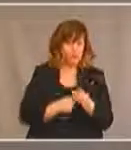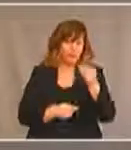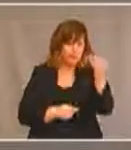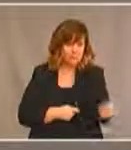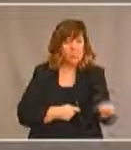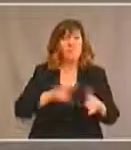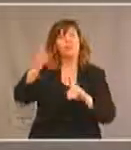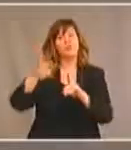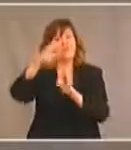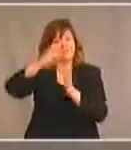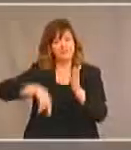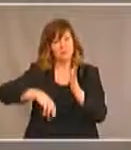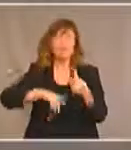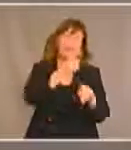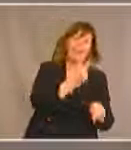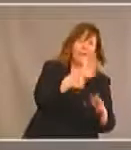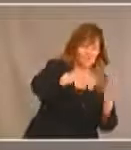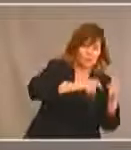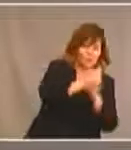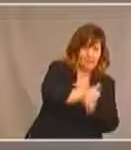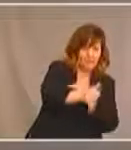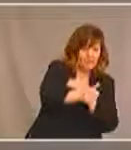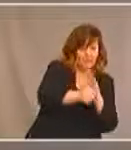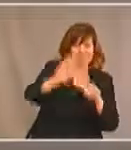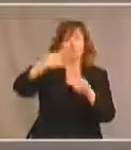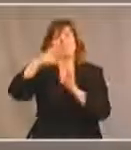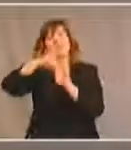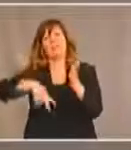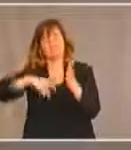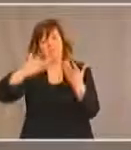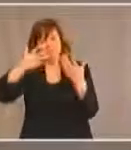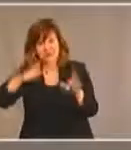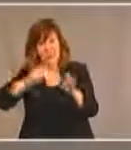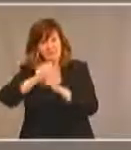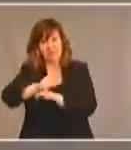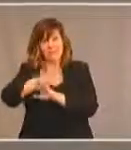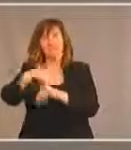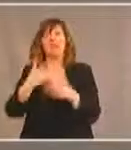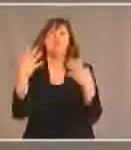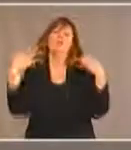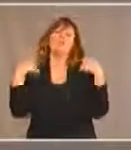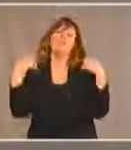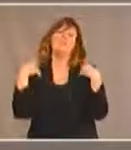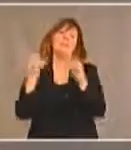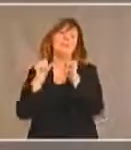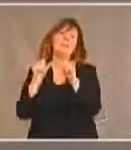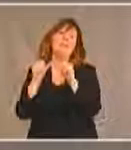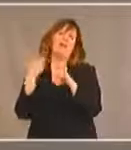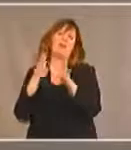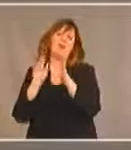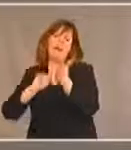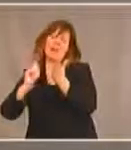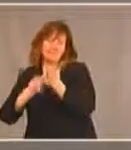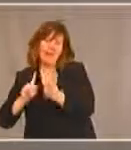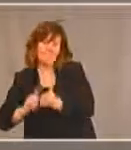communes, passe en première lecture, deuxième lecture et renvoyer un comité permanent pour examen. Ce comité permanent à la Chambre des